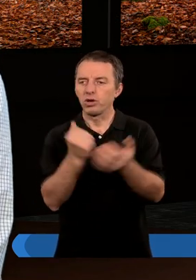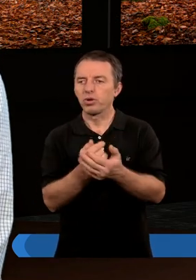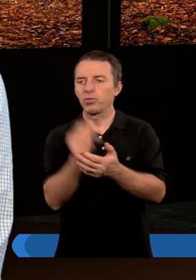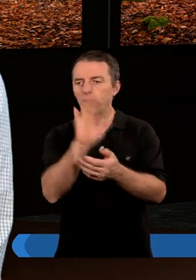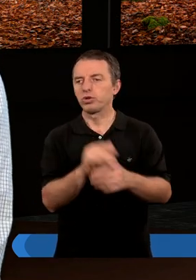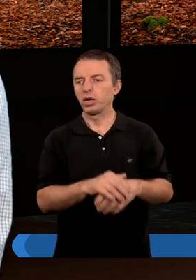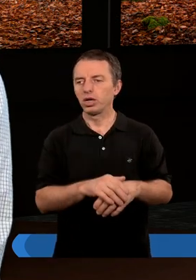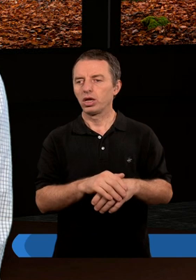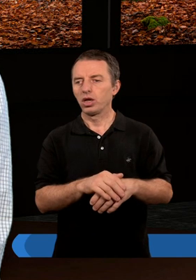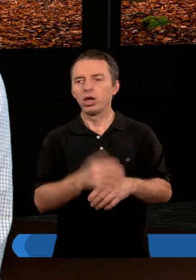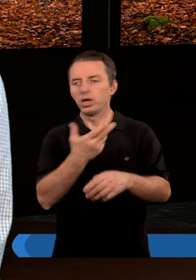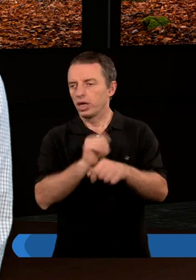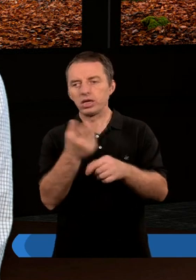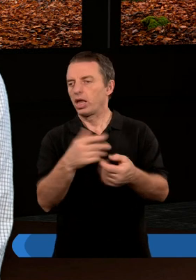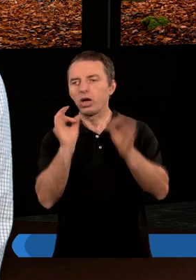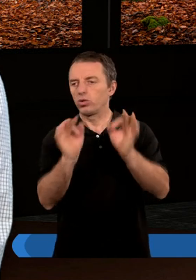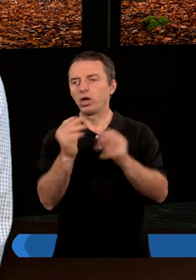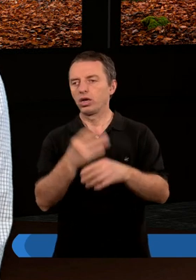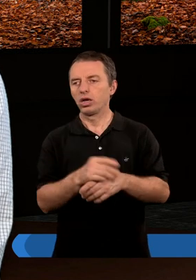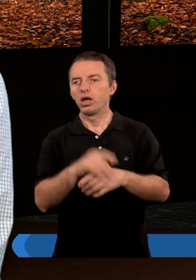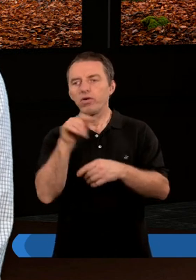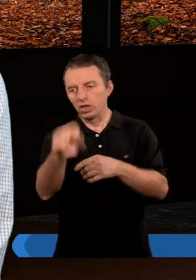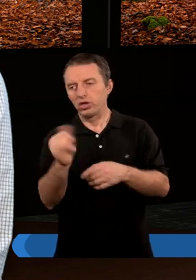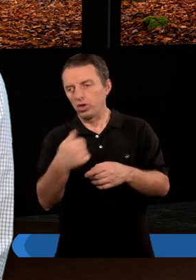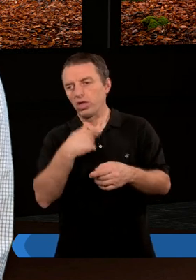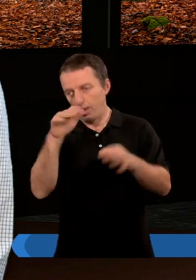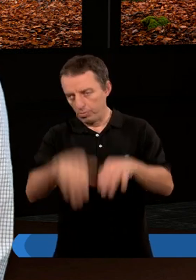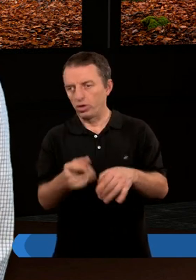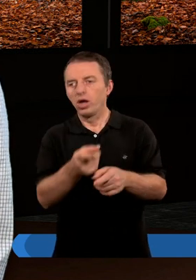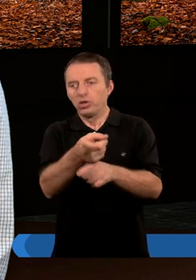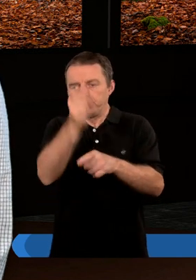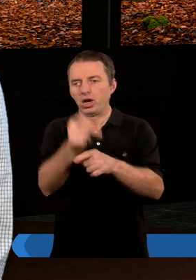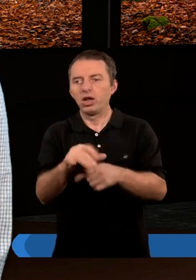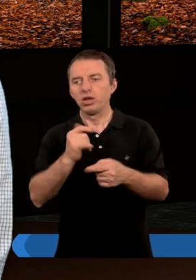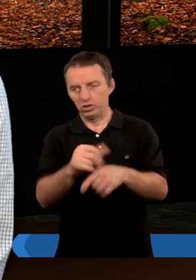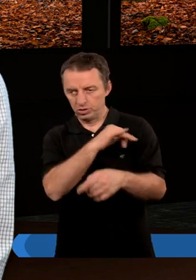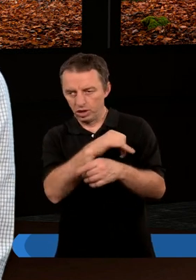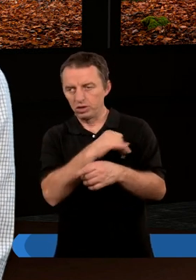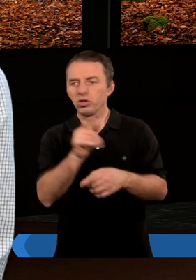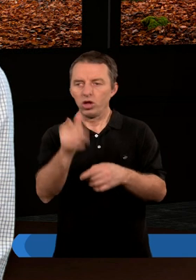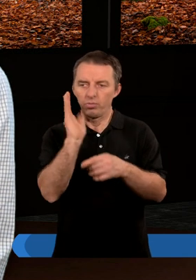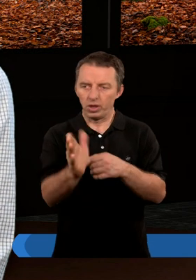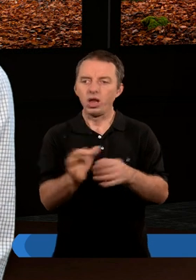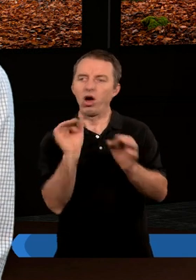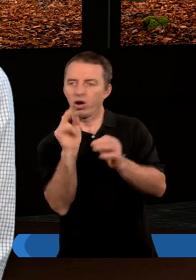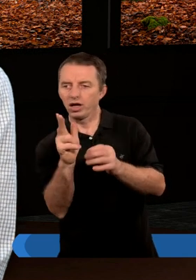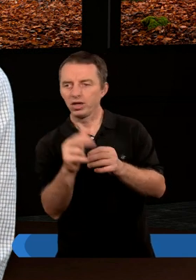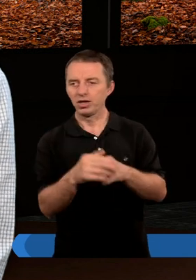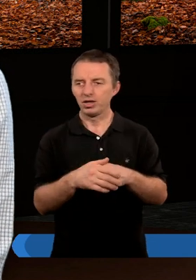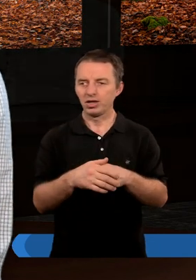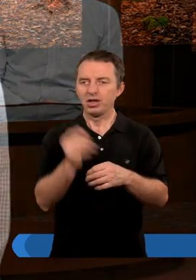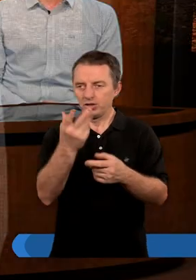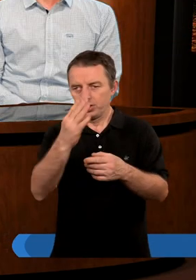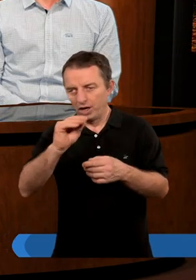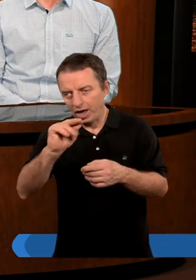przykazań bożych już nieaktualnie. To wtedy co? Ja mogę strzelać w ciebie, grzeszek, i to będzie okej, nie?